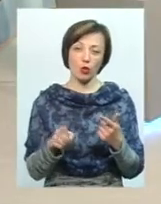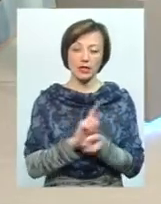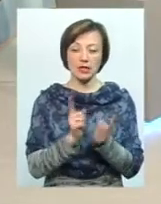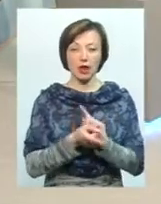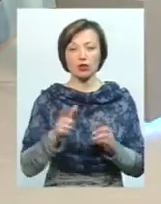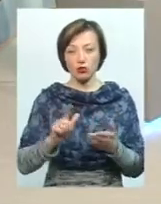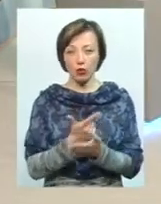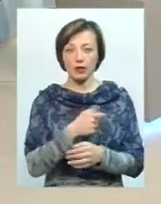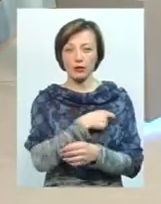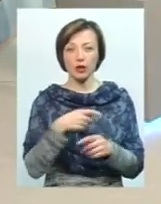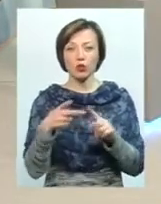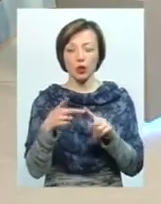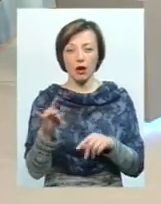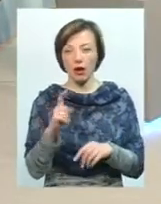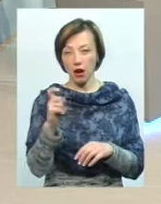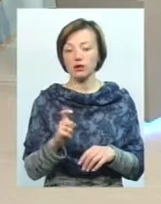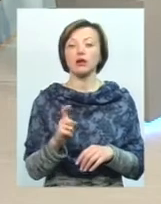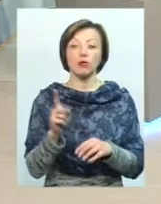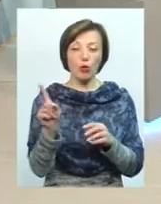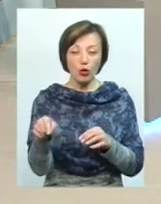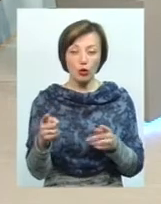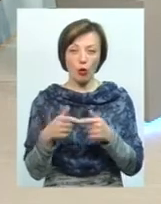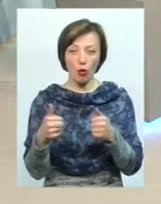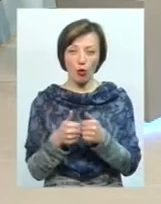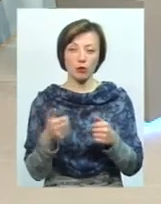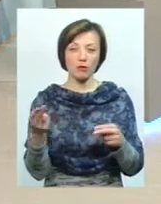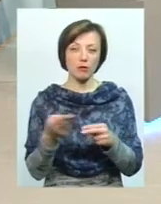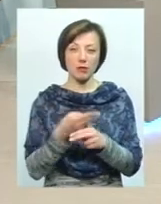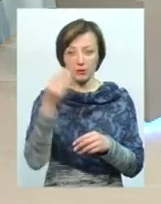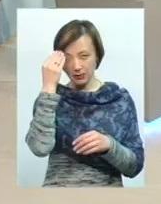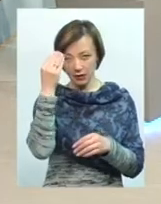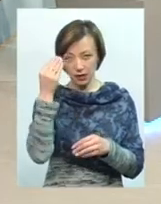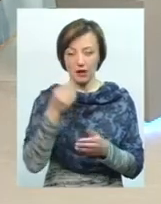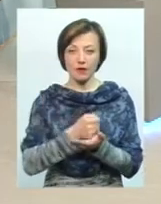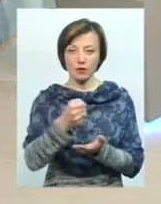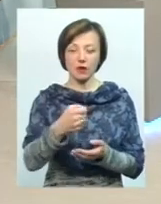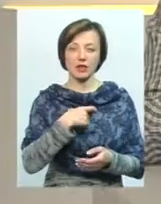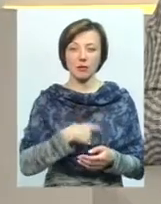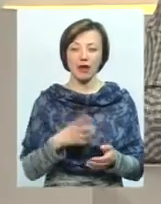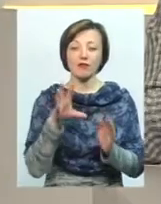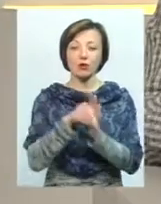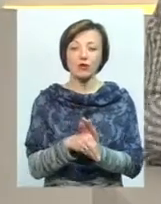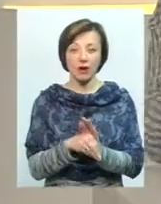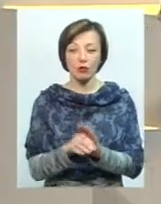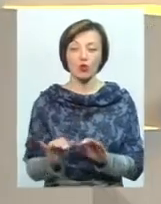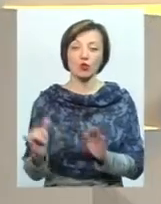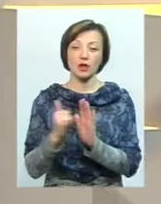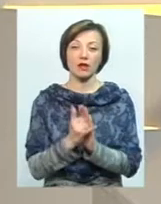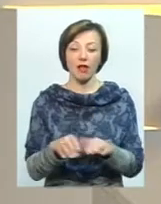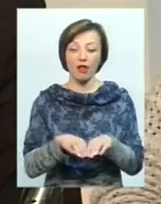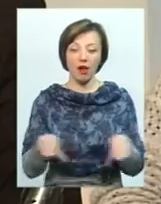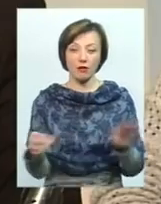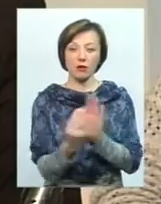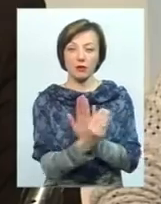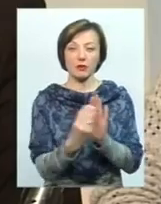знову таки депутатами в другий раз. В окрузі без толку балотуватися. Інвестувавши в майбутнє, поставивши лавочку, написати, що